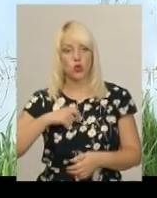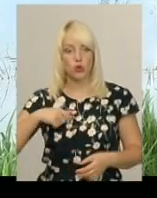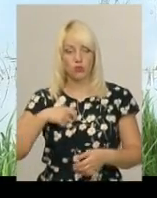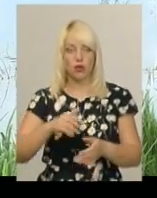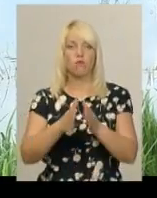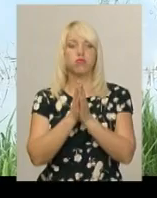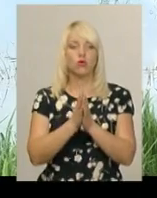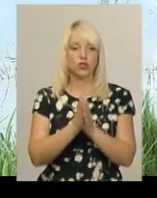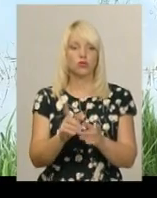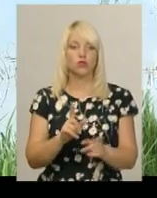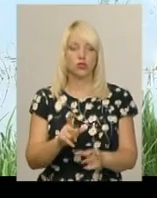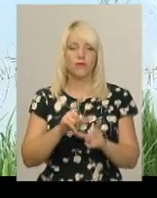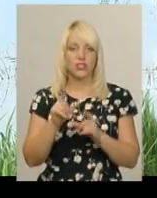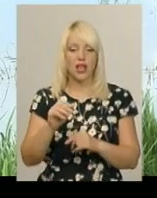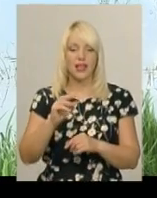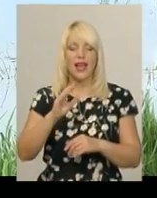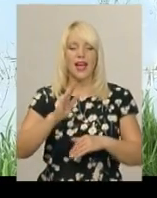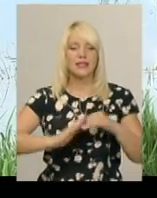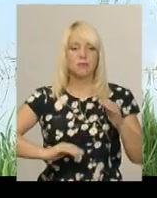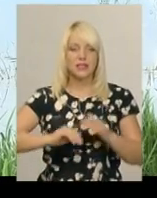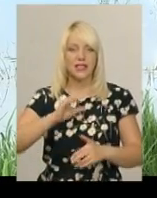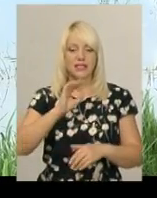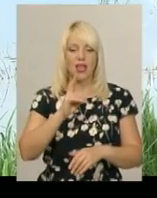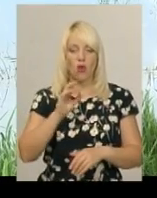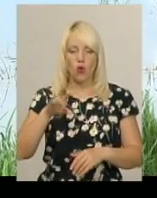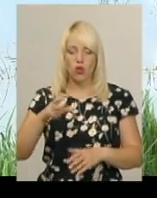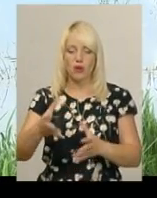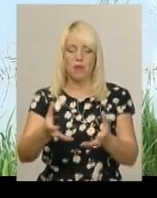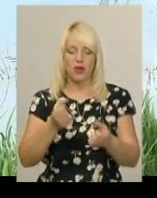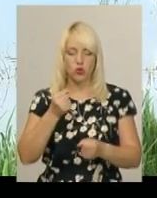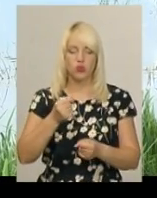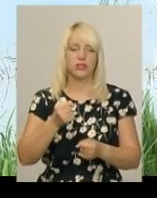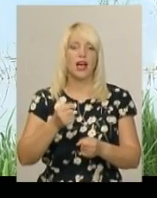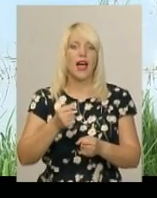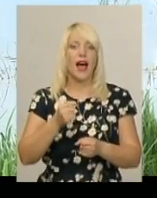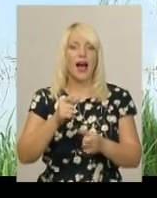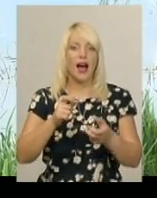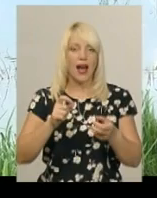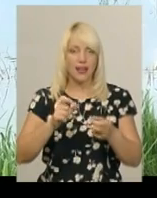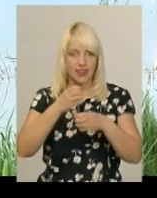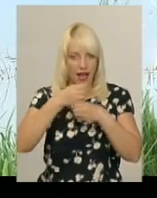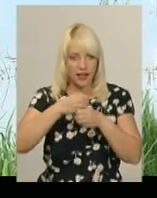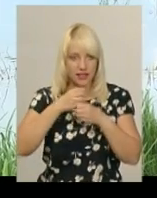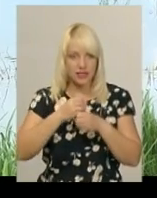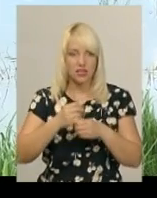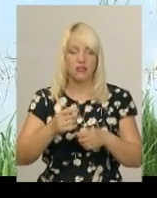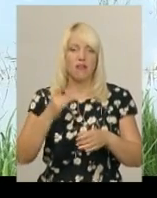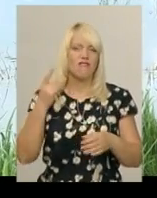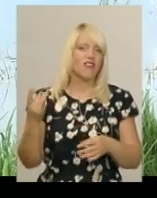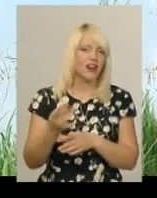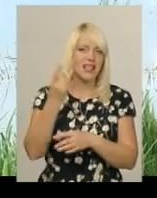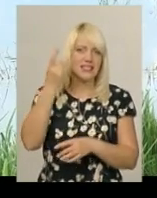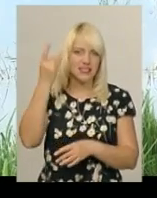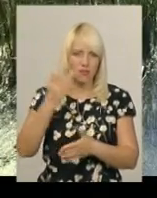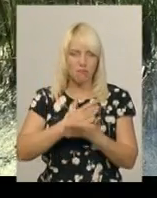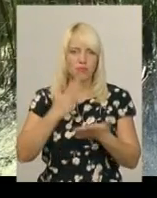Просимо, щоб виїжджали екологи, екологи виїжджають, аналізи беруть, аналізи в рази перевищують норми, але все